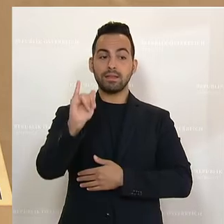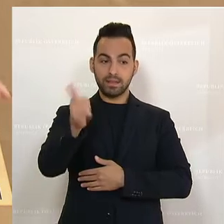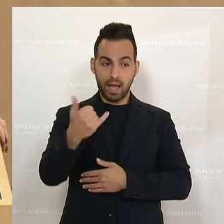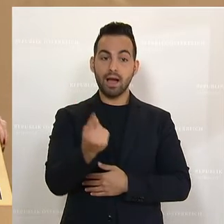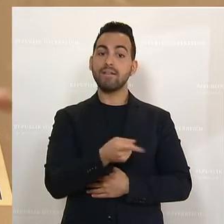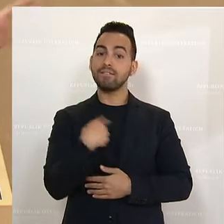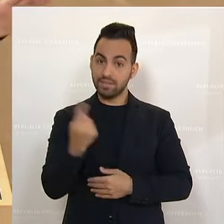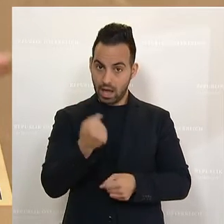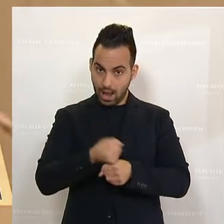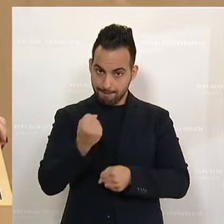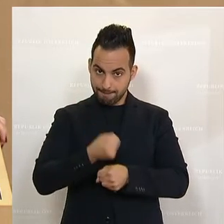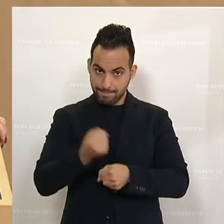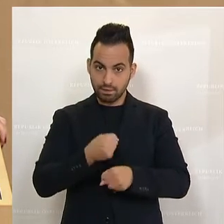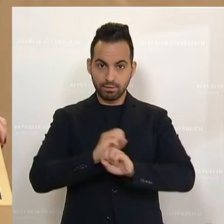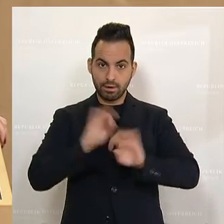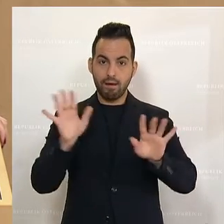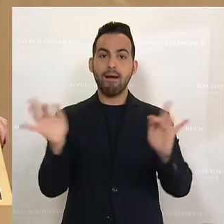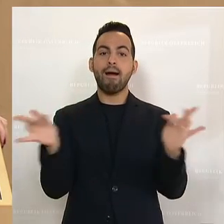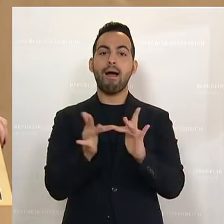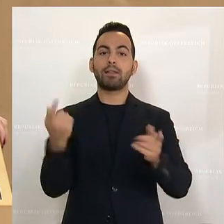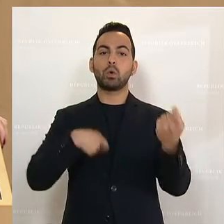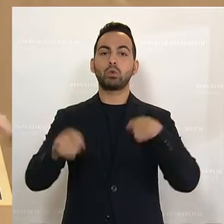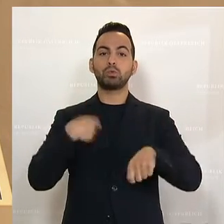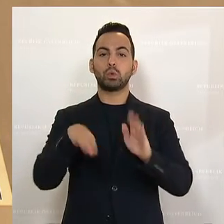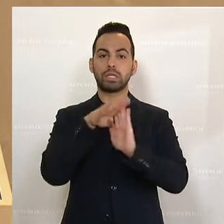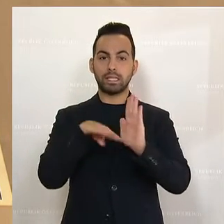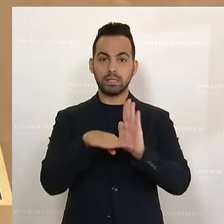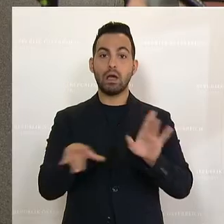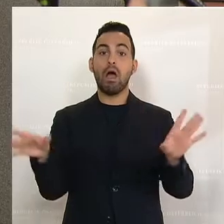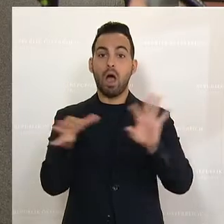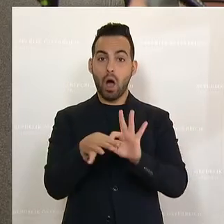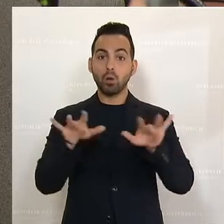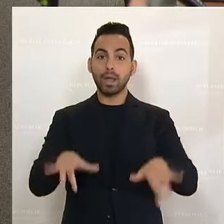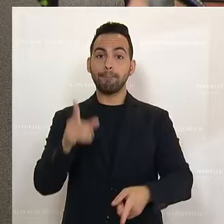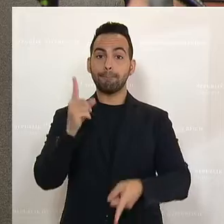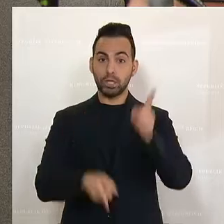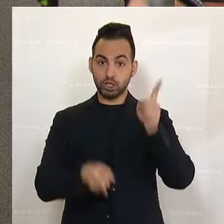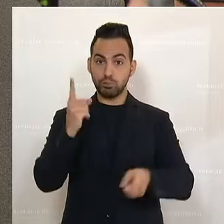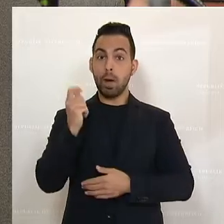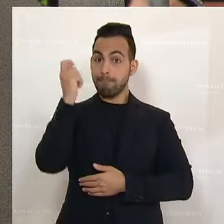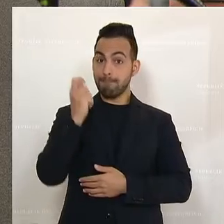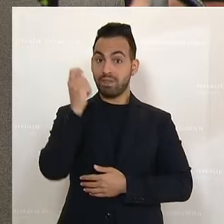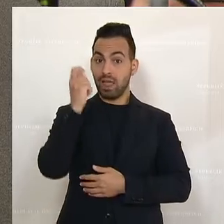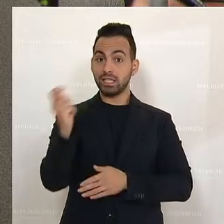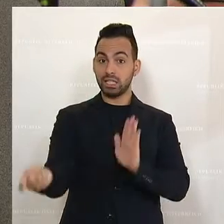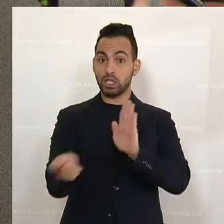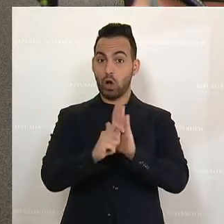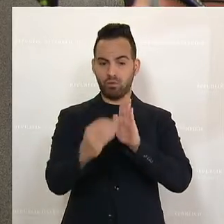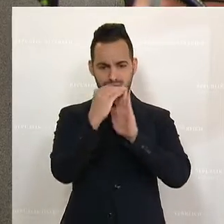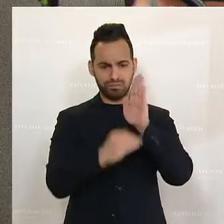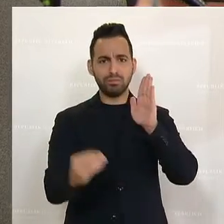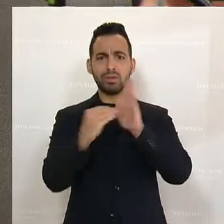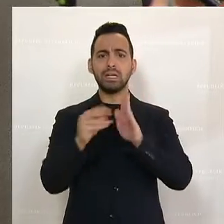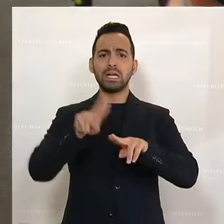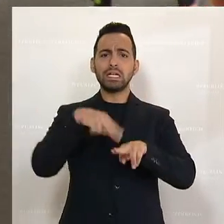wir arbeiten unter anderem am Antikorruptionsgesetz mitsamt Bestimmungen des Mandatskaufs, das es im Übrigen in ganz Europa nicht